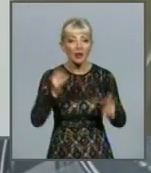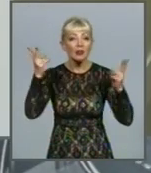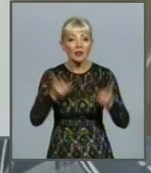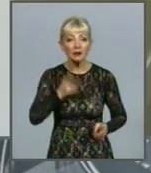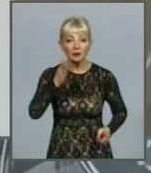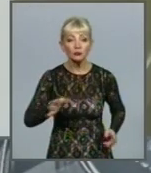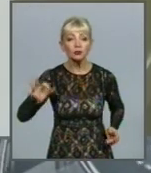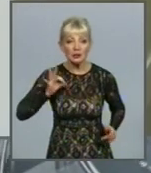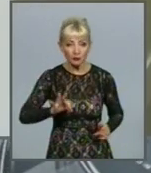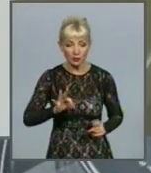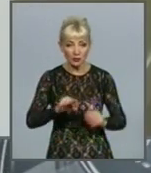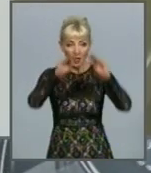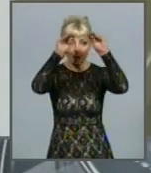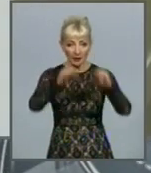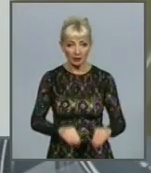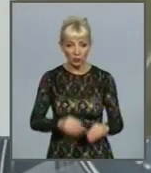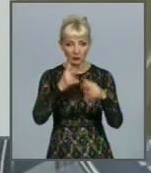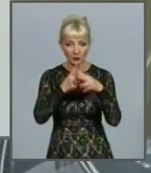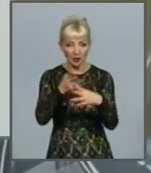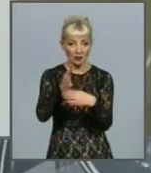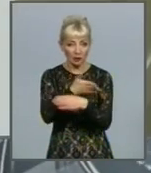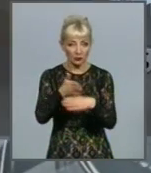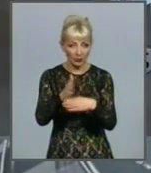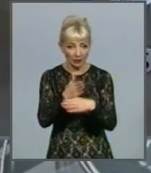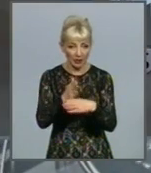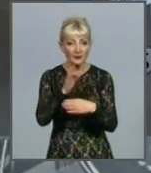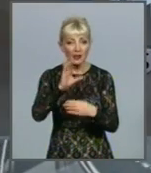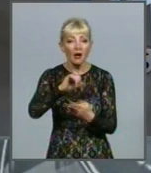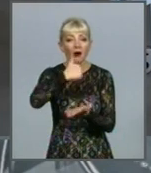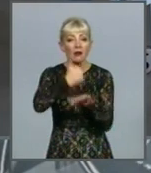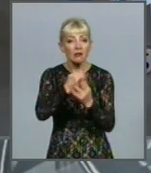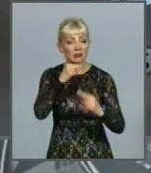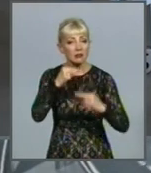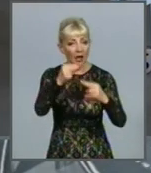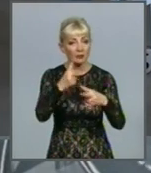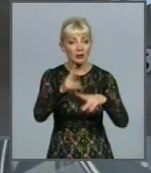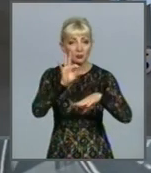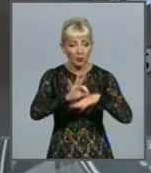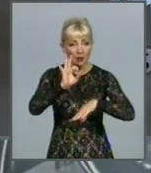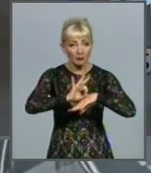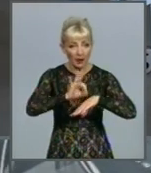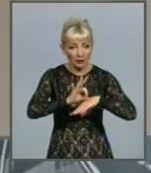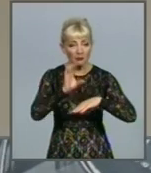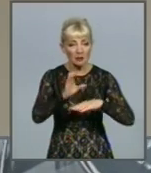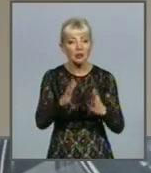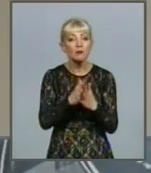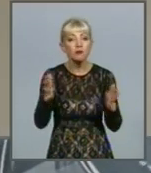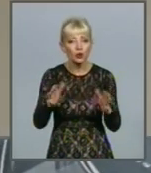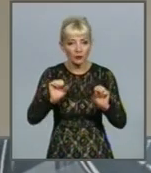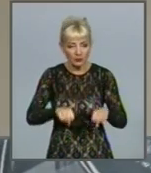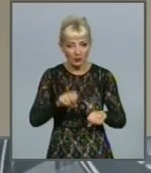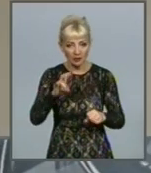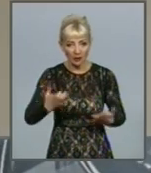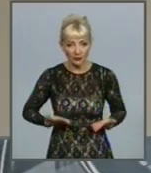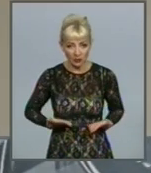застосовувати протокол медичного сортування з пріоритетом надання меддопомоги хворим з більшими шансами на